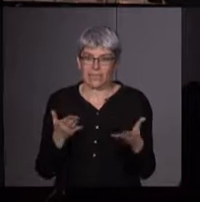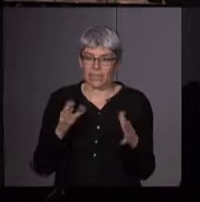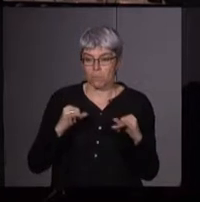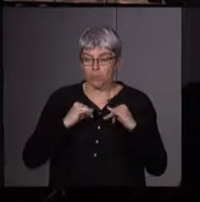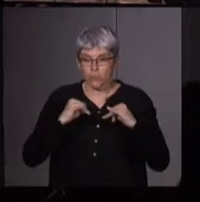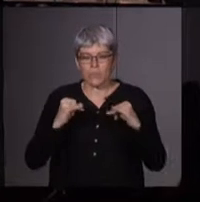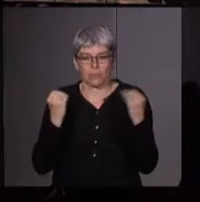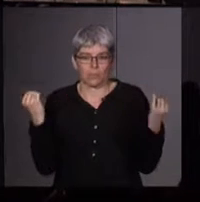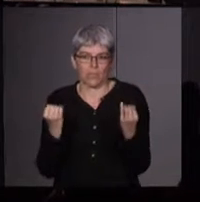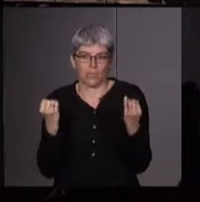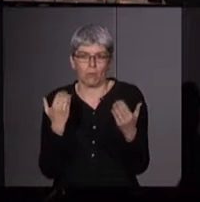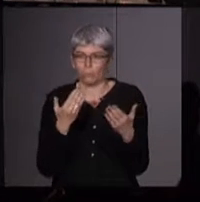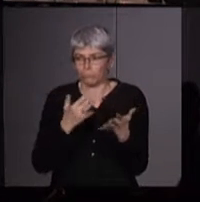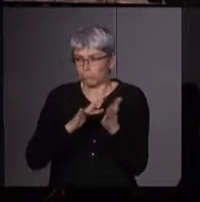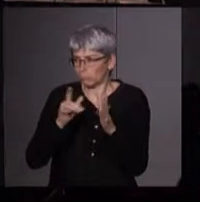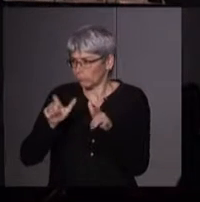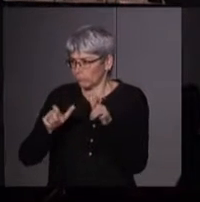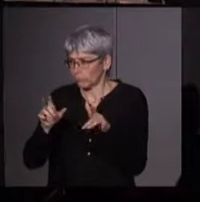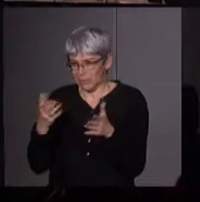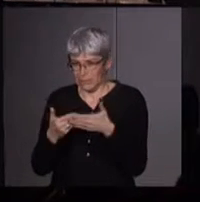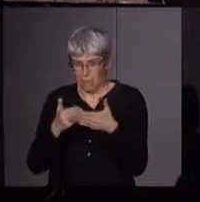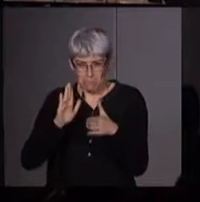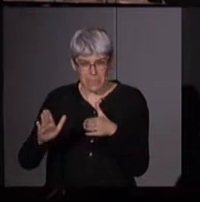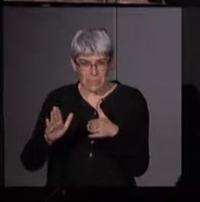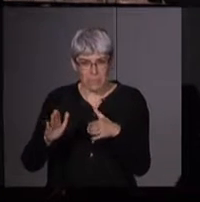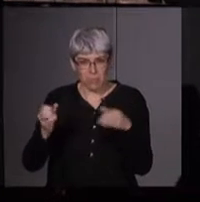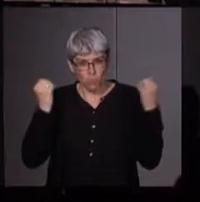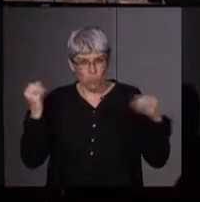d'agir que rêvait toute action politique.